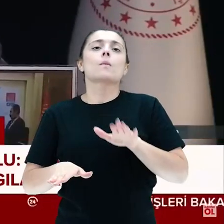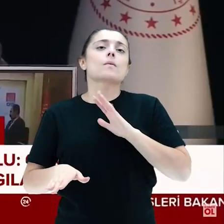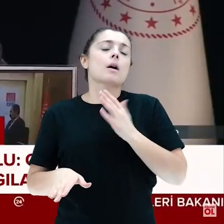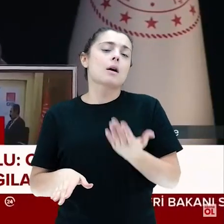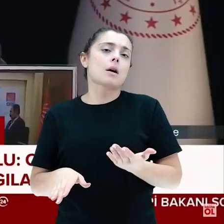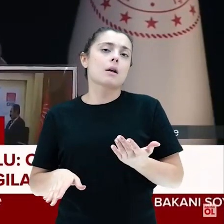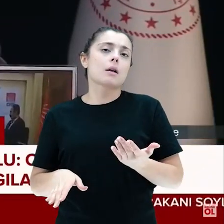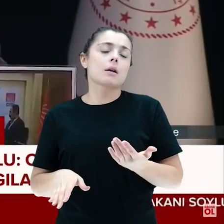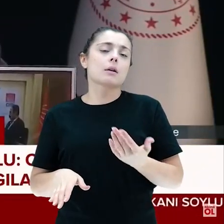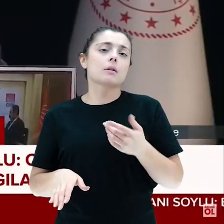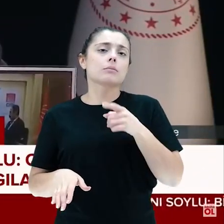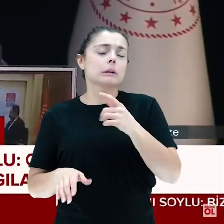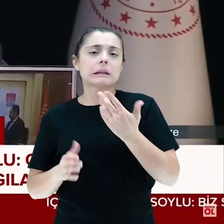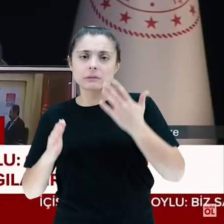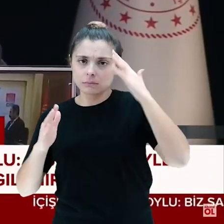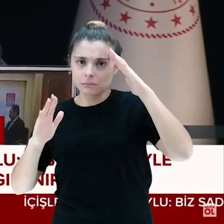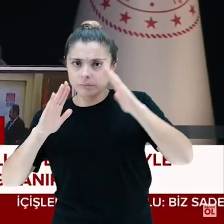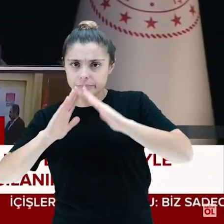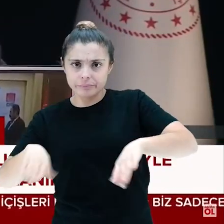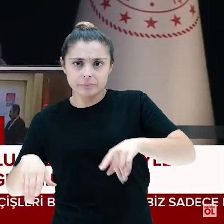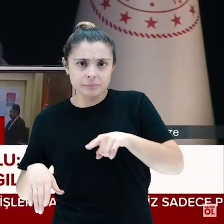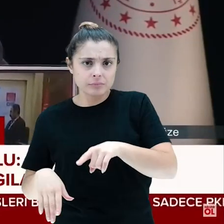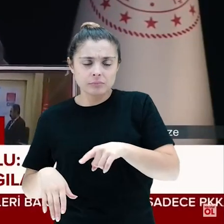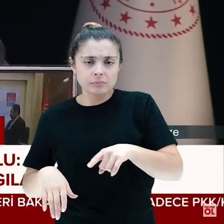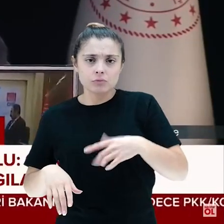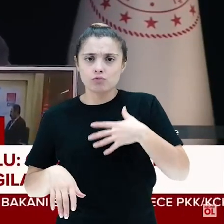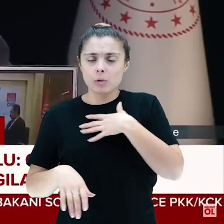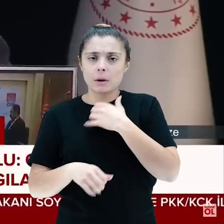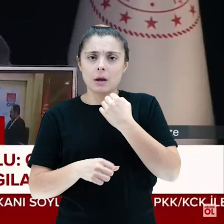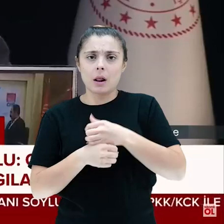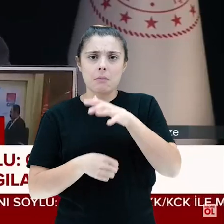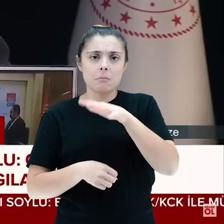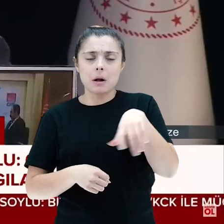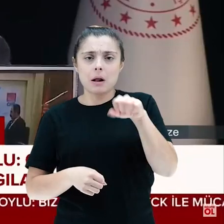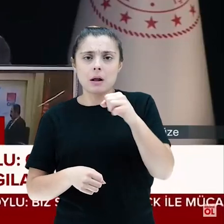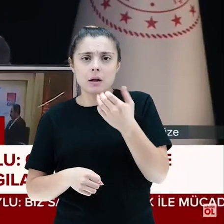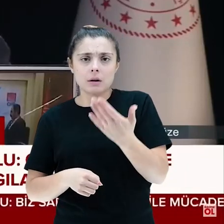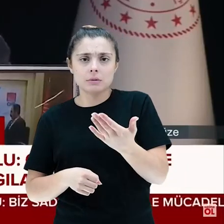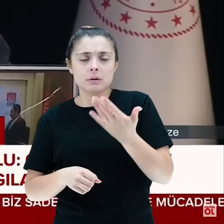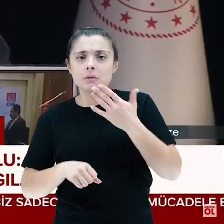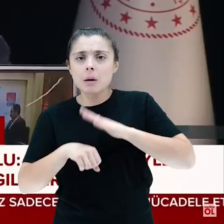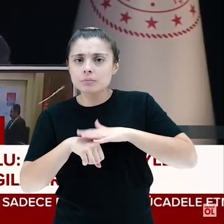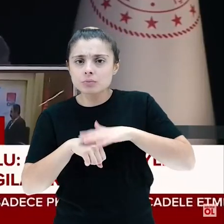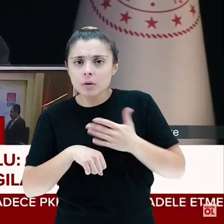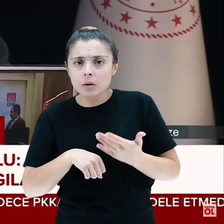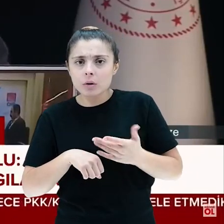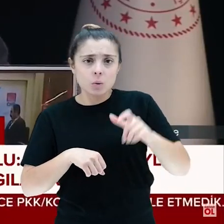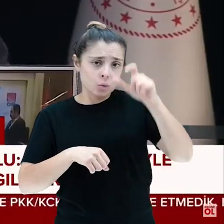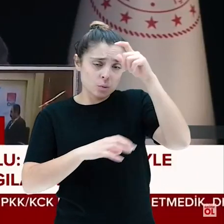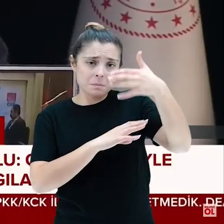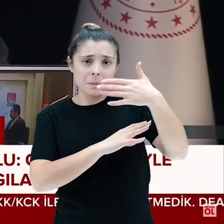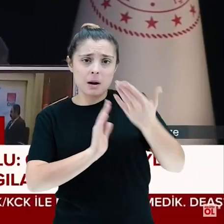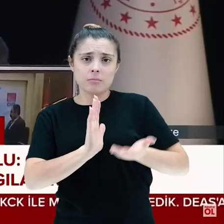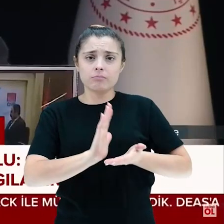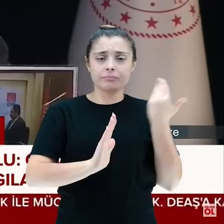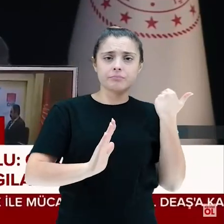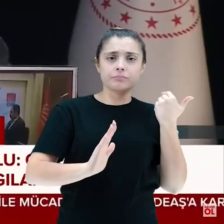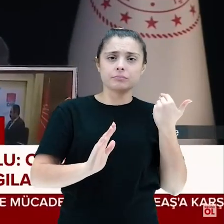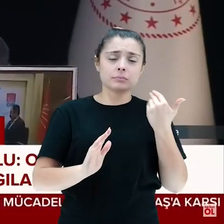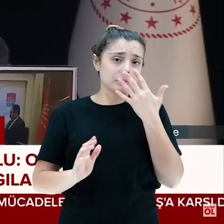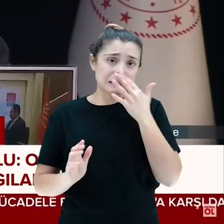var, anayasamız var. O çerçeve içerisinde duruyoruz. Gökku Bey'e başa nasıl yıkılır? Sen Cumhuriyet Halk Partisi Genel Merkezi'nde